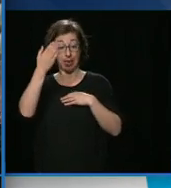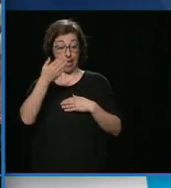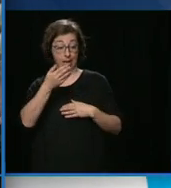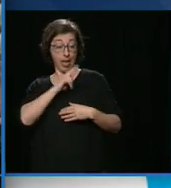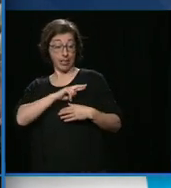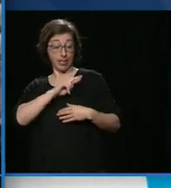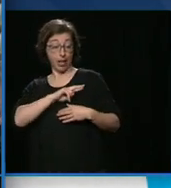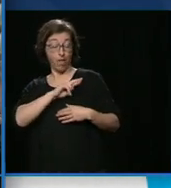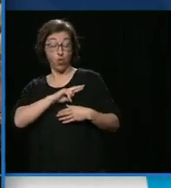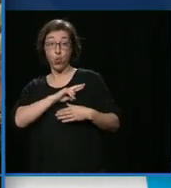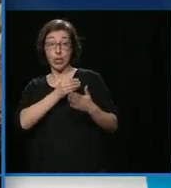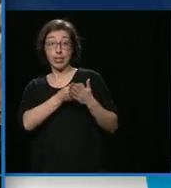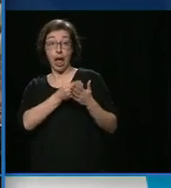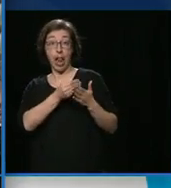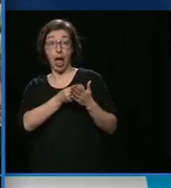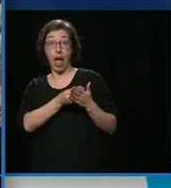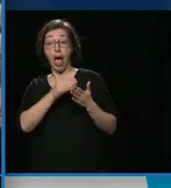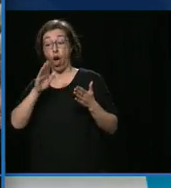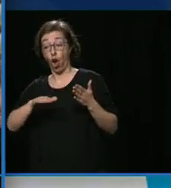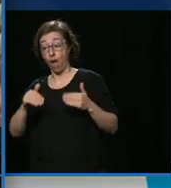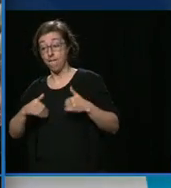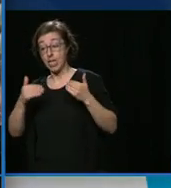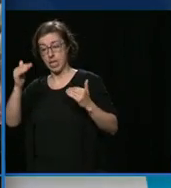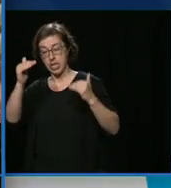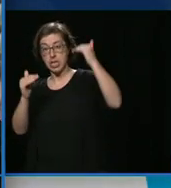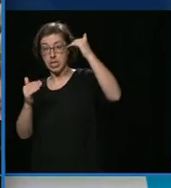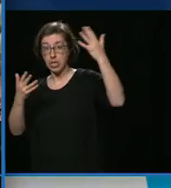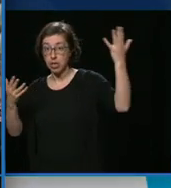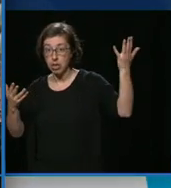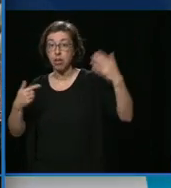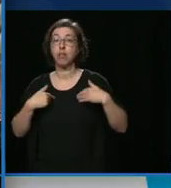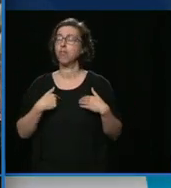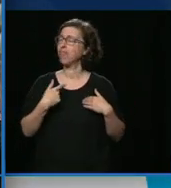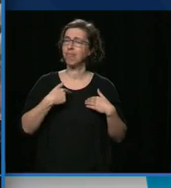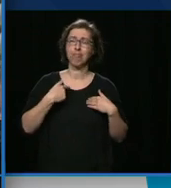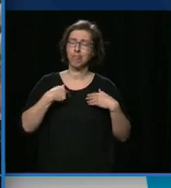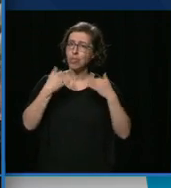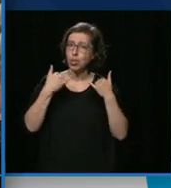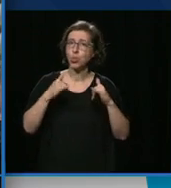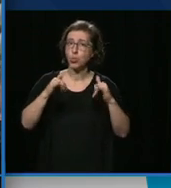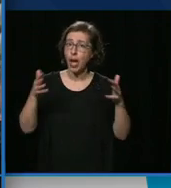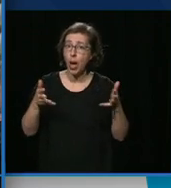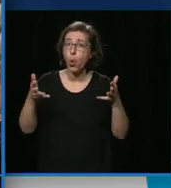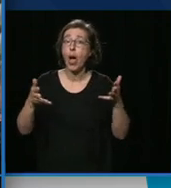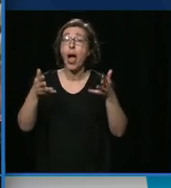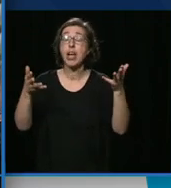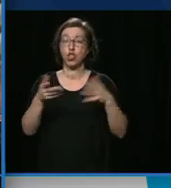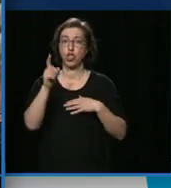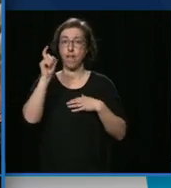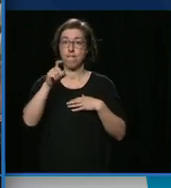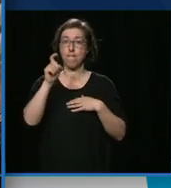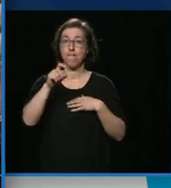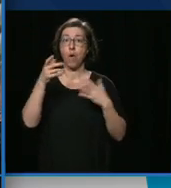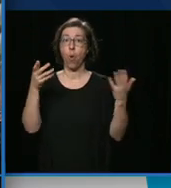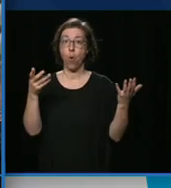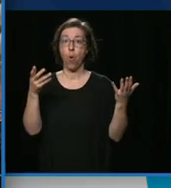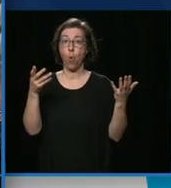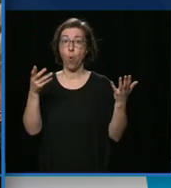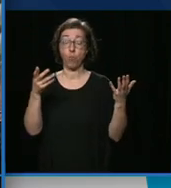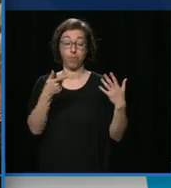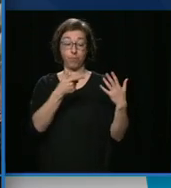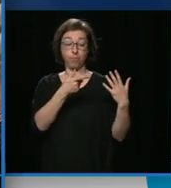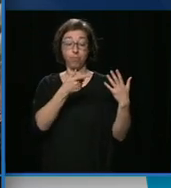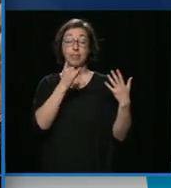le début de la pandémie. On va continuer à travailler sur l'offre parce que la demande est plus forte que l'offre. Si on